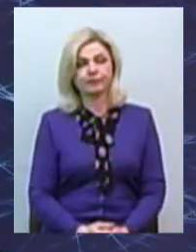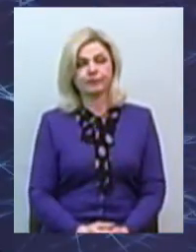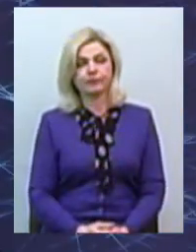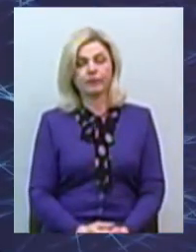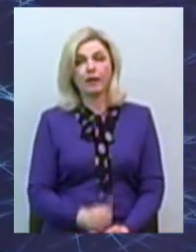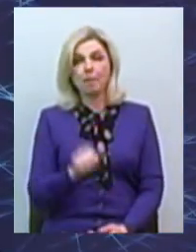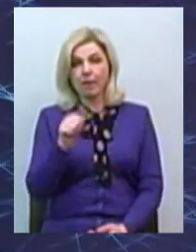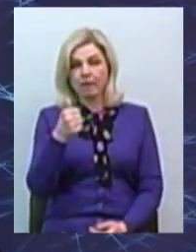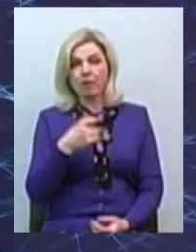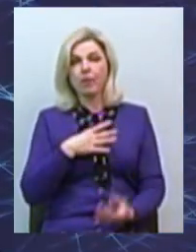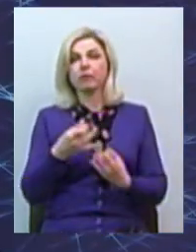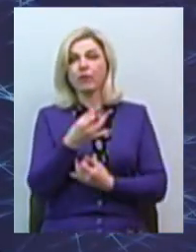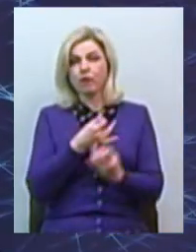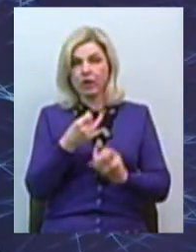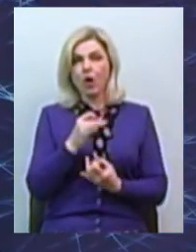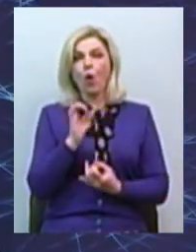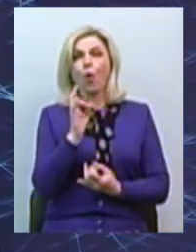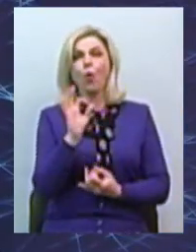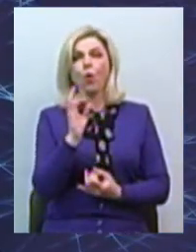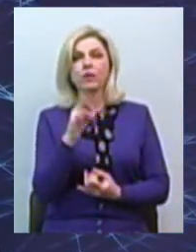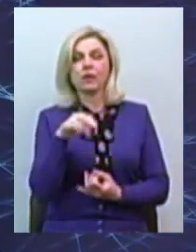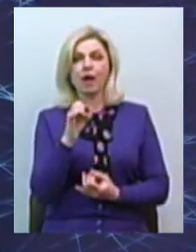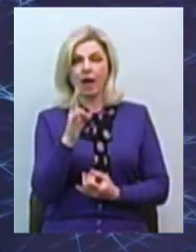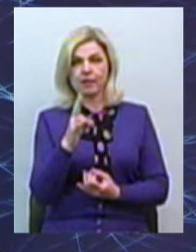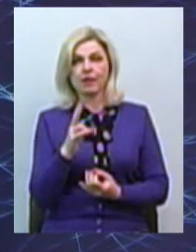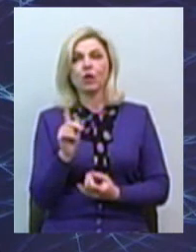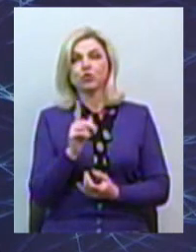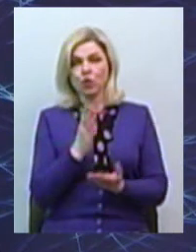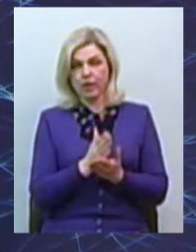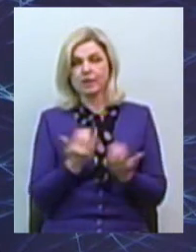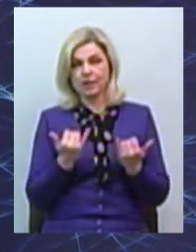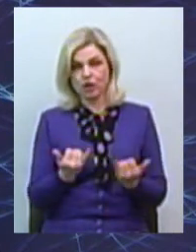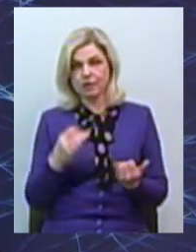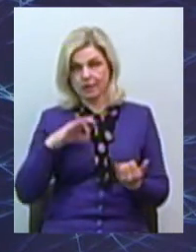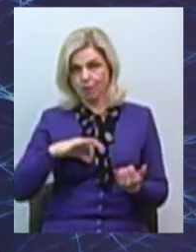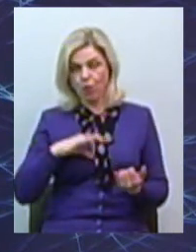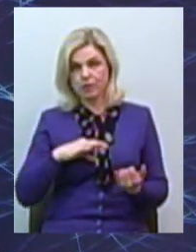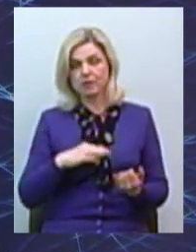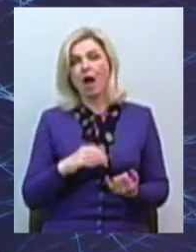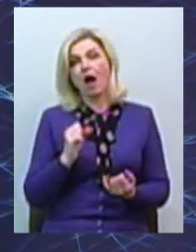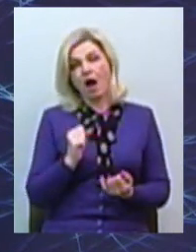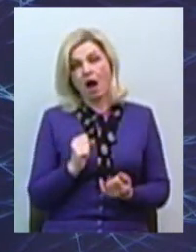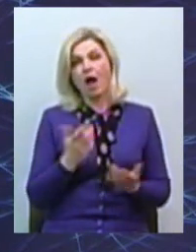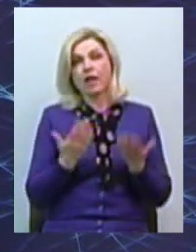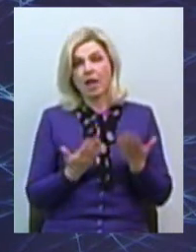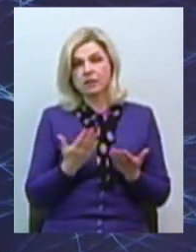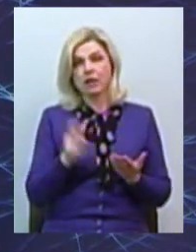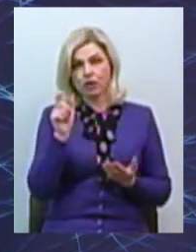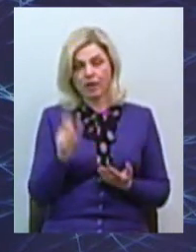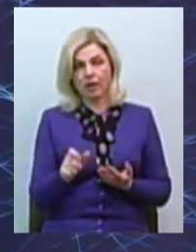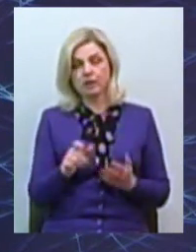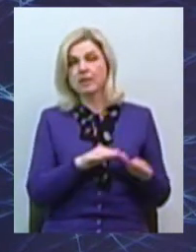проговорили про ті онлайн-інструменти, які сьогодні використовуються системою безоплатної права допомоги. Однак, якщо все ж таки клієнт